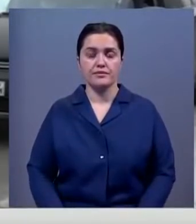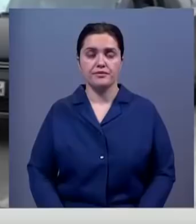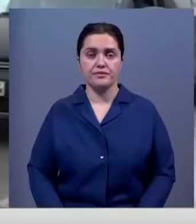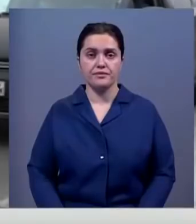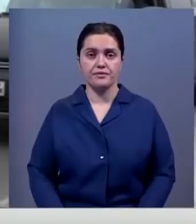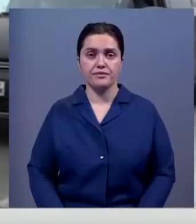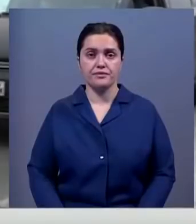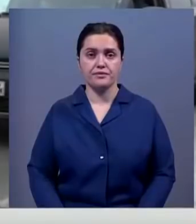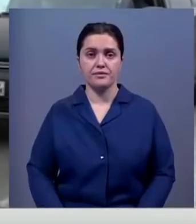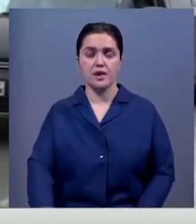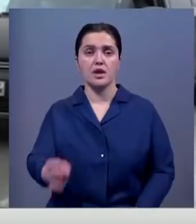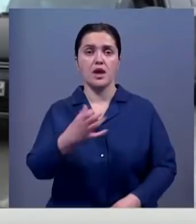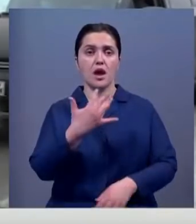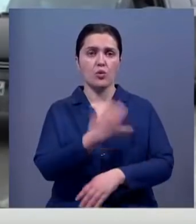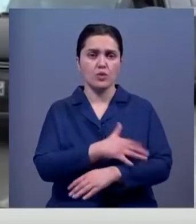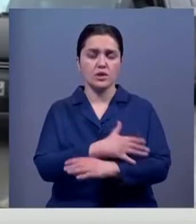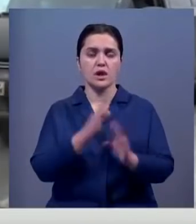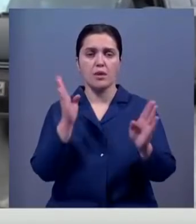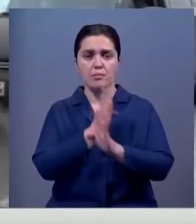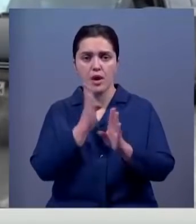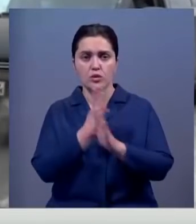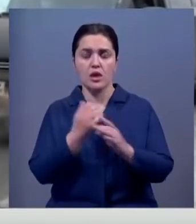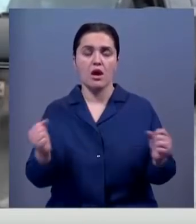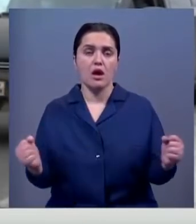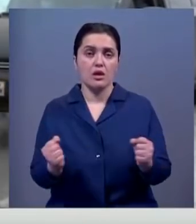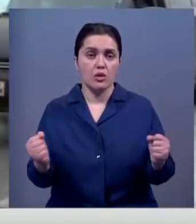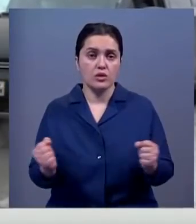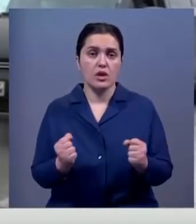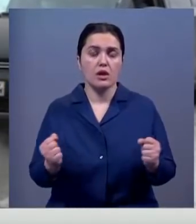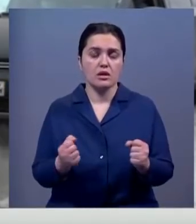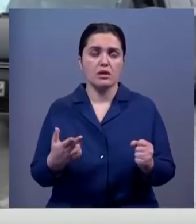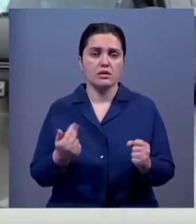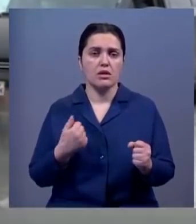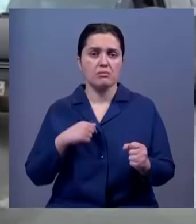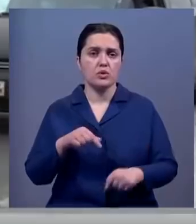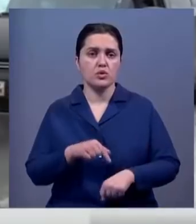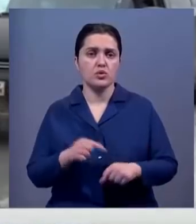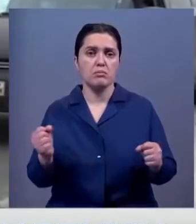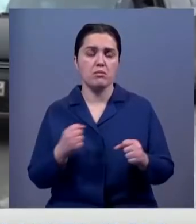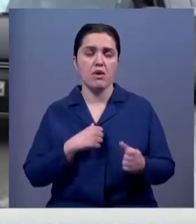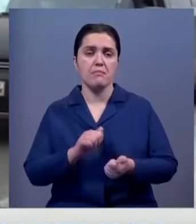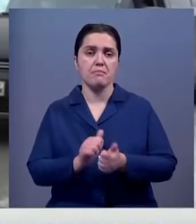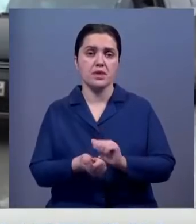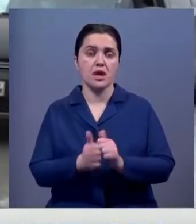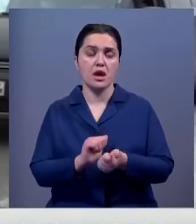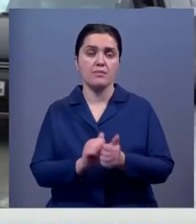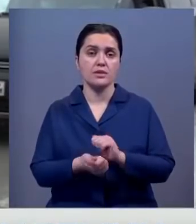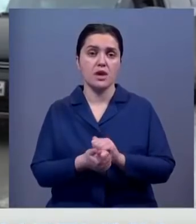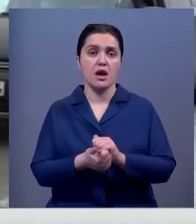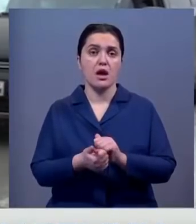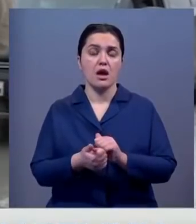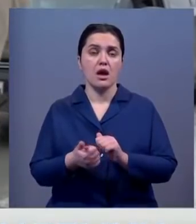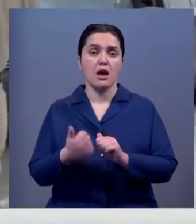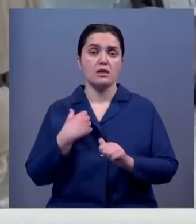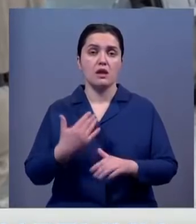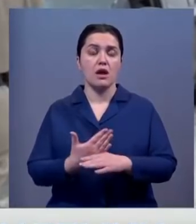На улице погода холодная, но как бы мерзнем мы, но меняемся. Волонтеры нам